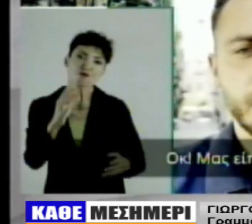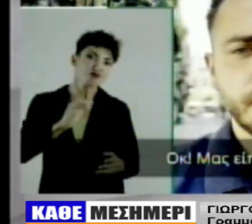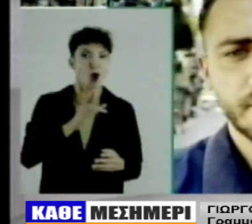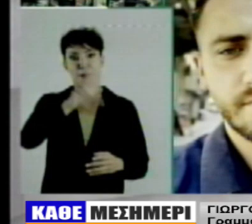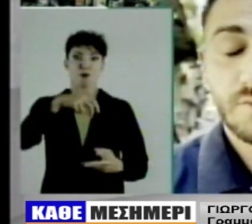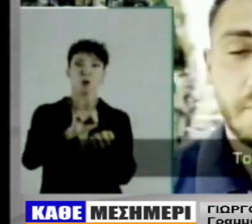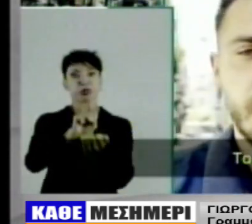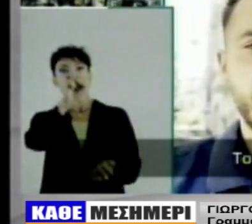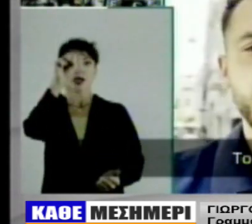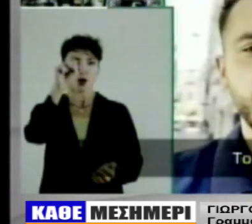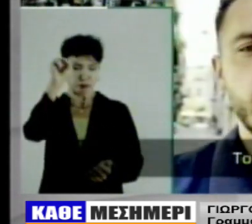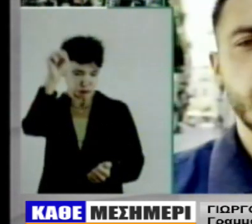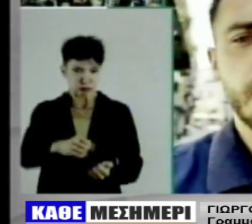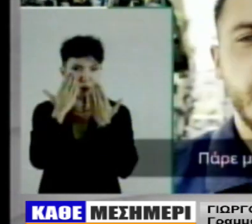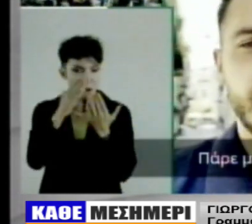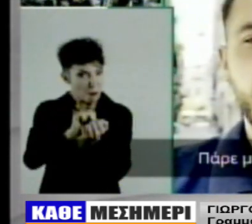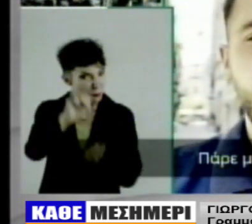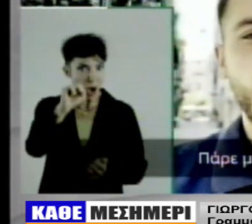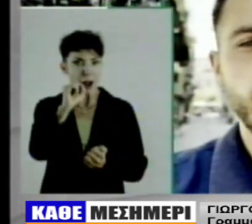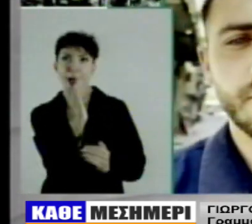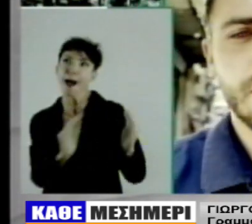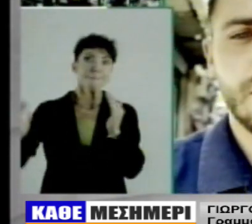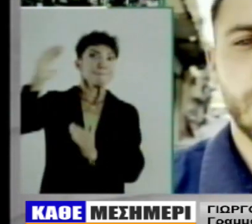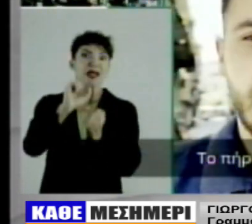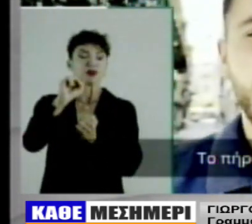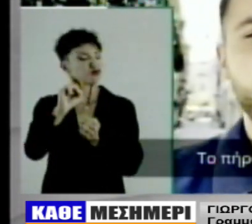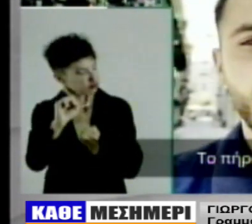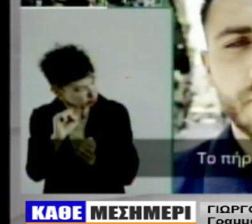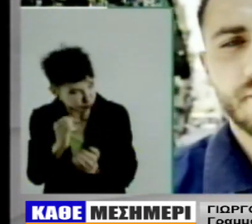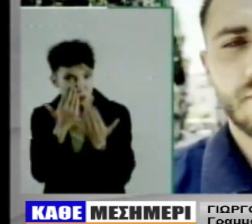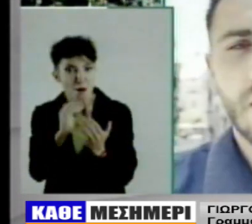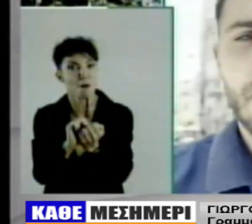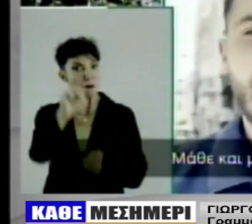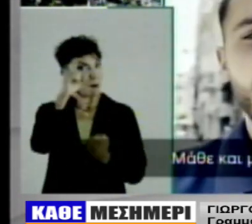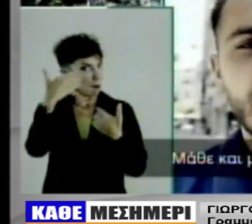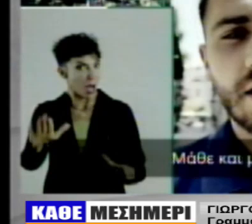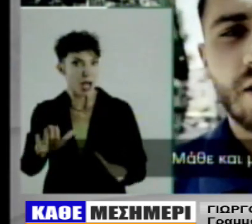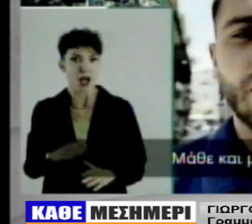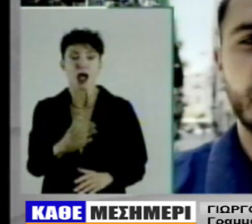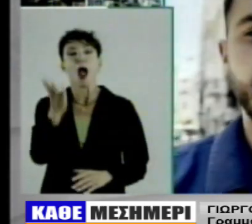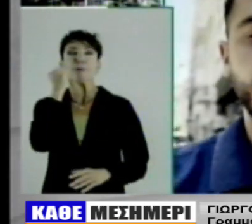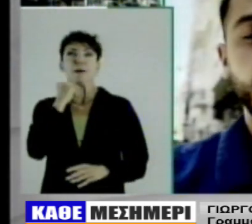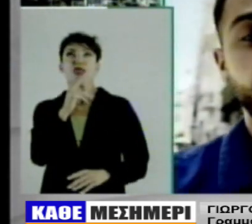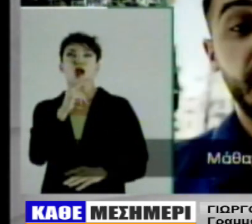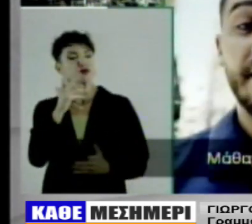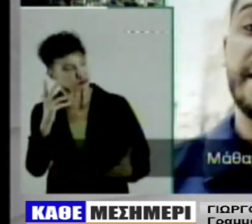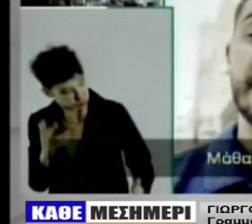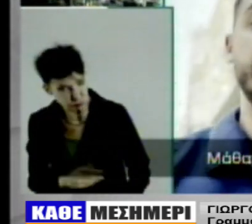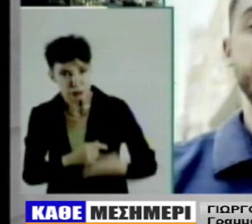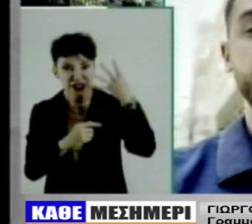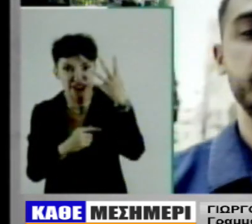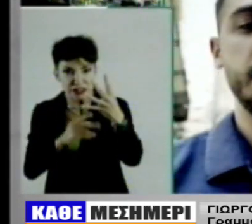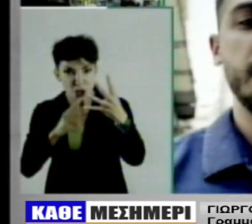ακρίβεια να είναι στα έψη, με τον κόσμο να μην μπορεί να ανταποκριθεί στην καθημερινότητά του με προβλήματα στη στεγαστική πολιτική